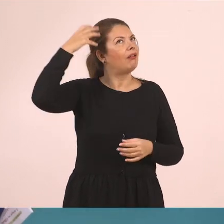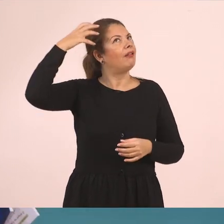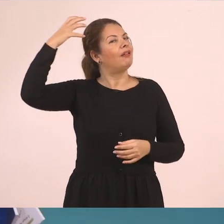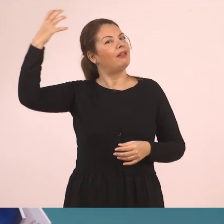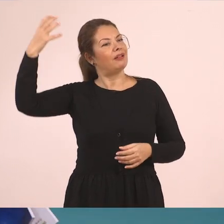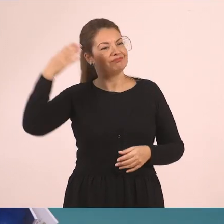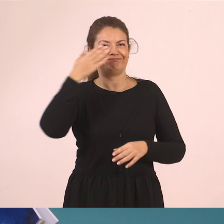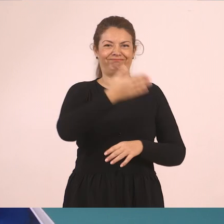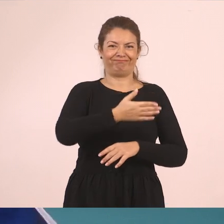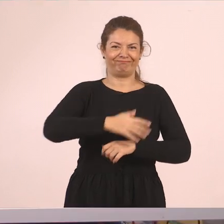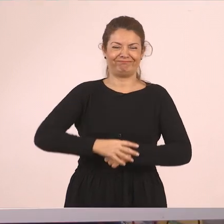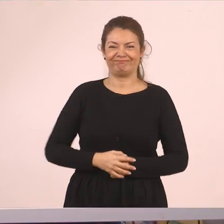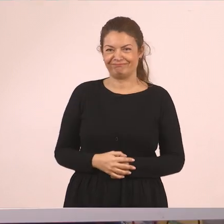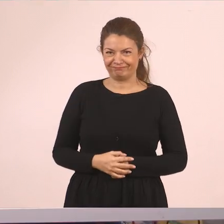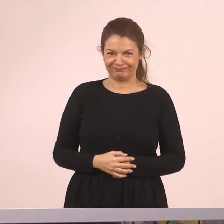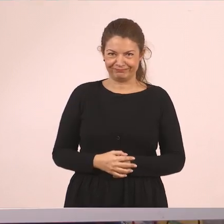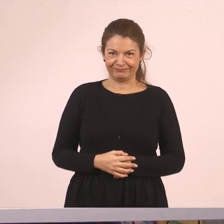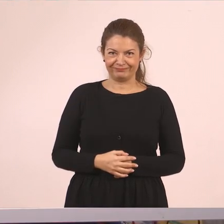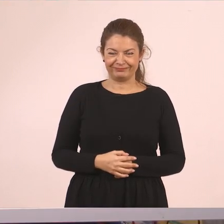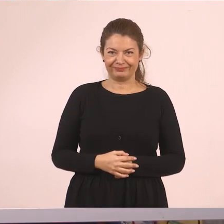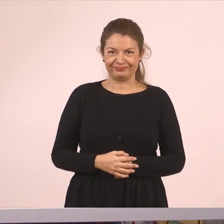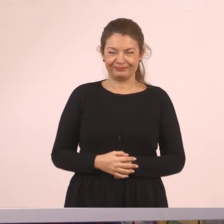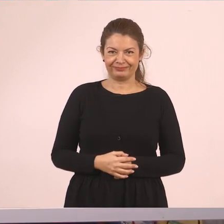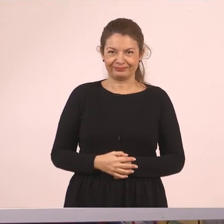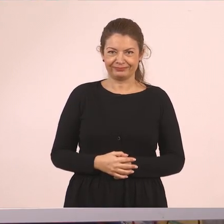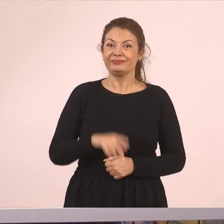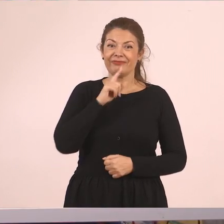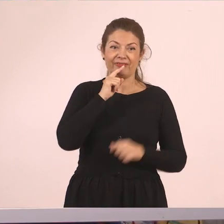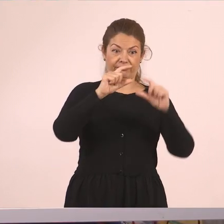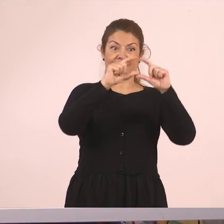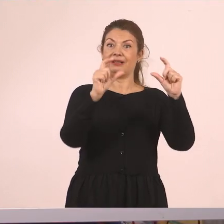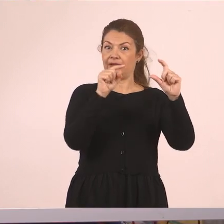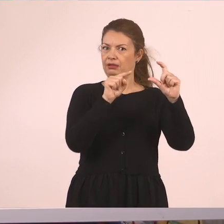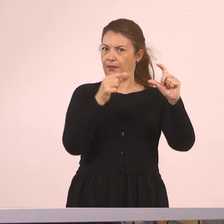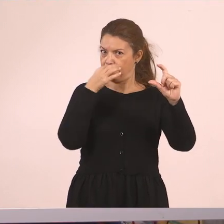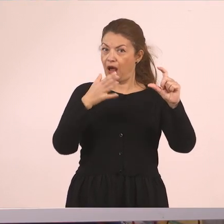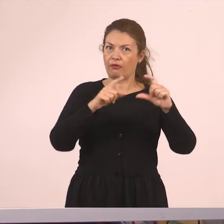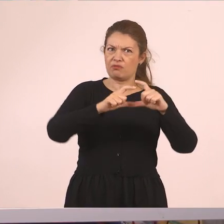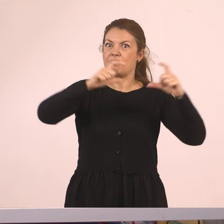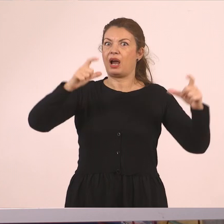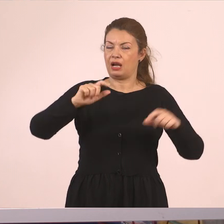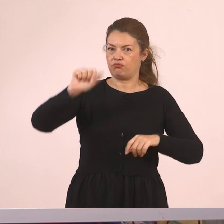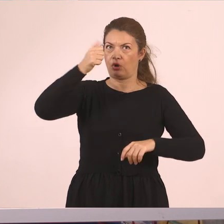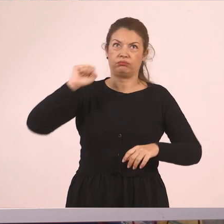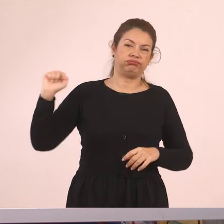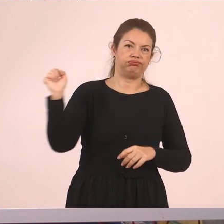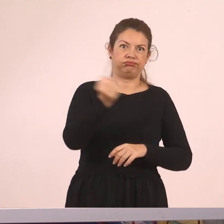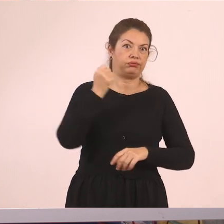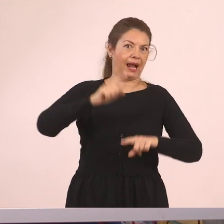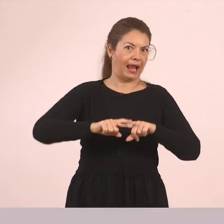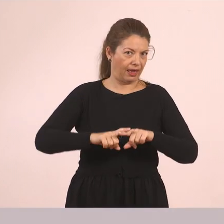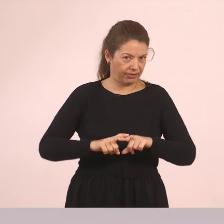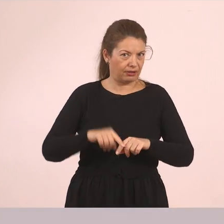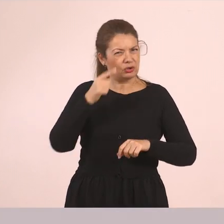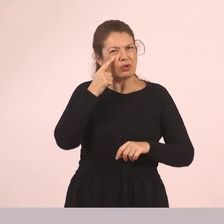πραγματικότητα. Λοιπόν, είπαμε για την Τριχονίδα, τη μεγαλύτερη λίμνη. Πάμε να γνωρίσουμε μερικές ακόμα λίμνες της